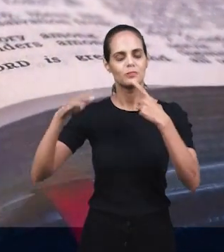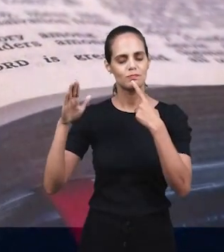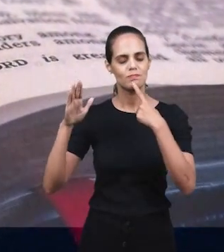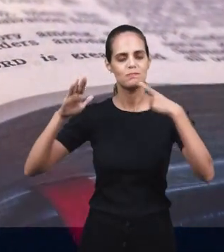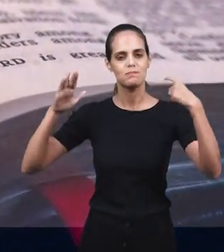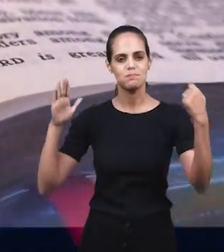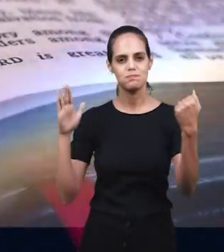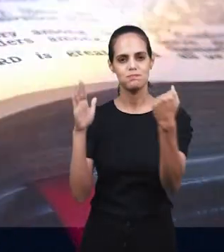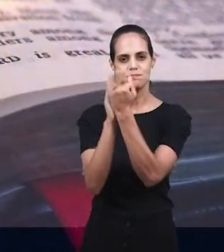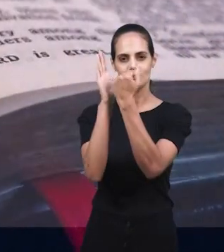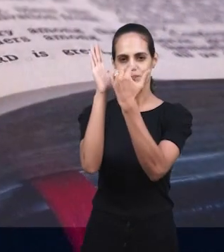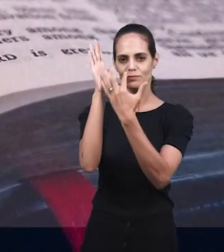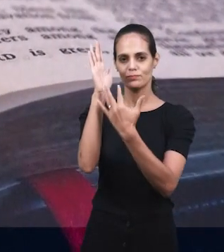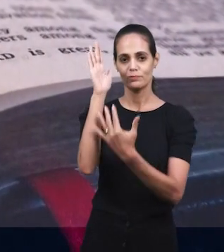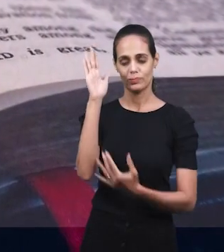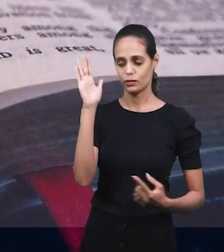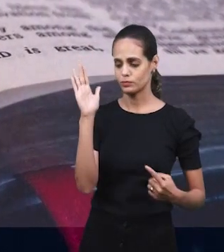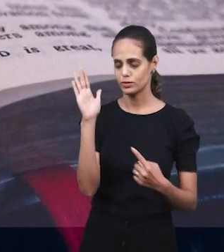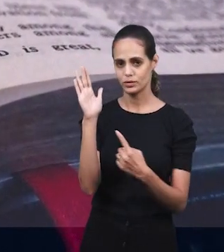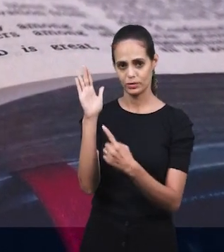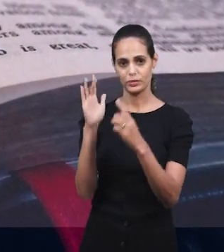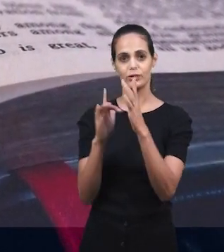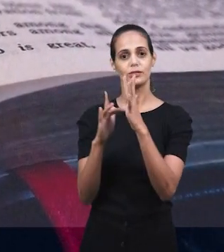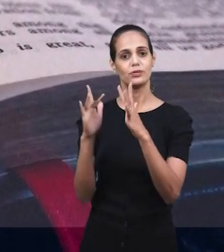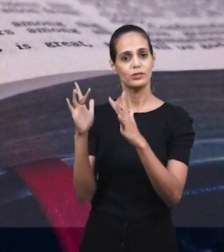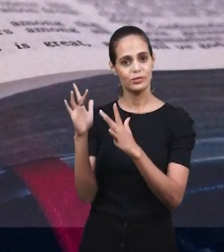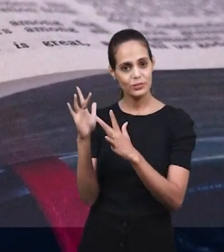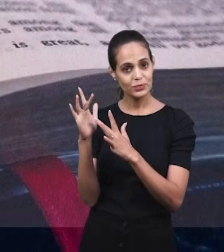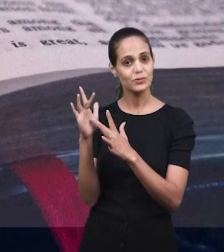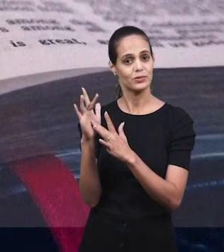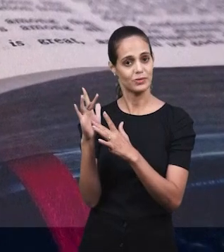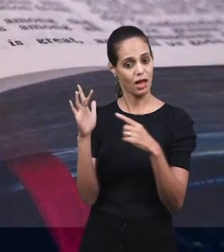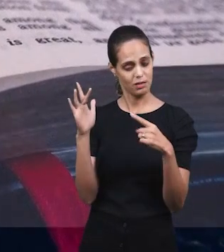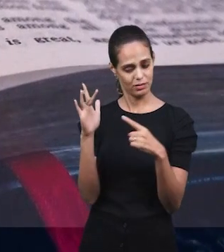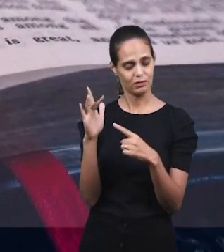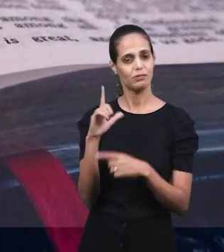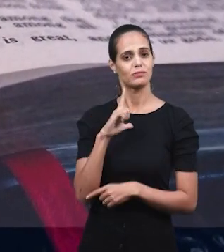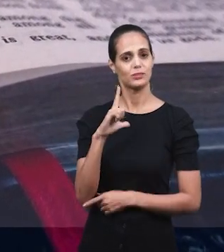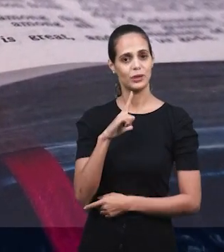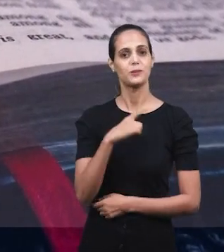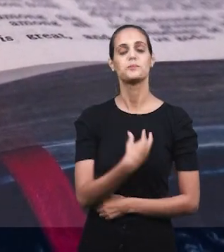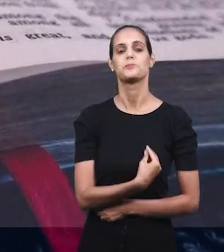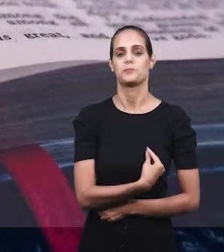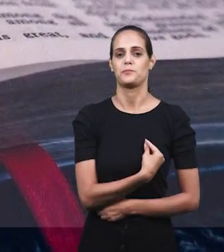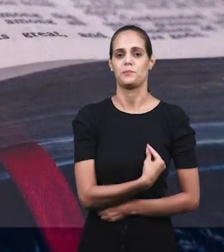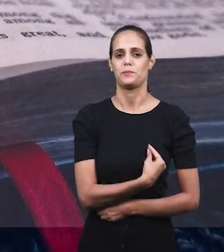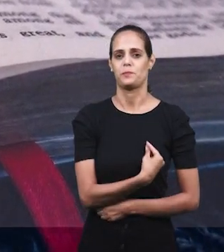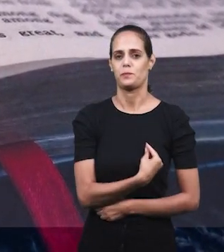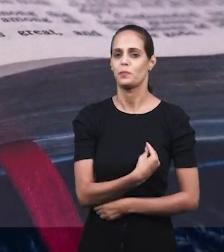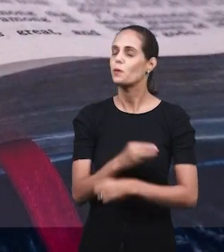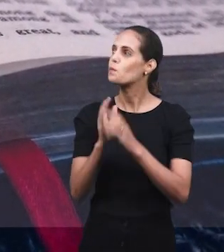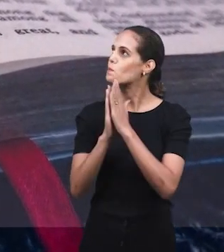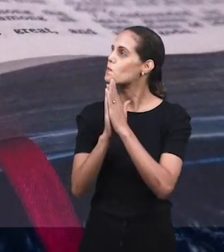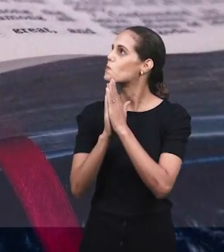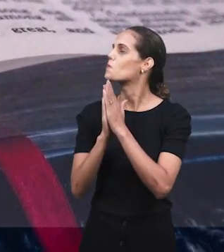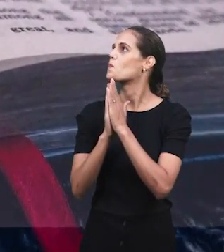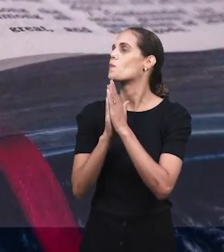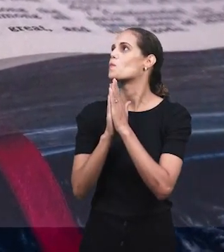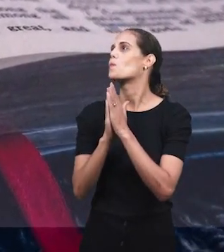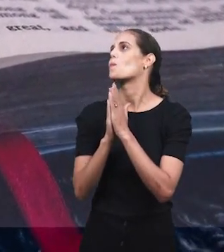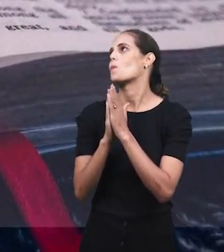Твоею кровью, которая есть жизнь, упреди, благословенный, и меня